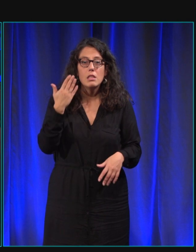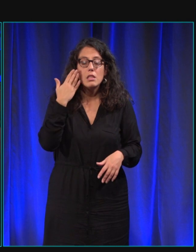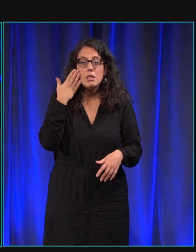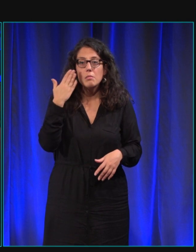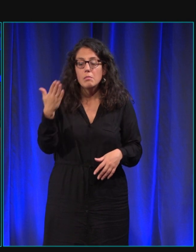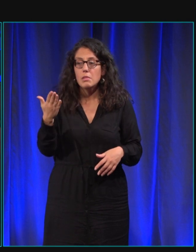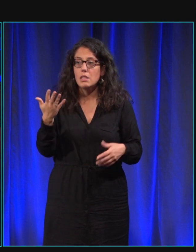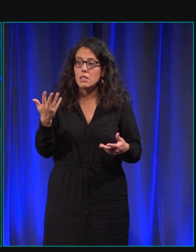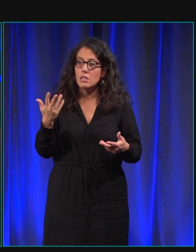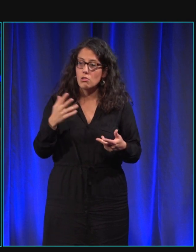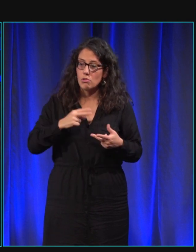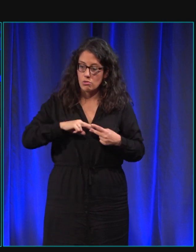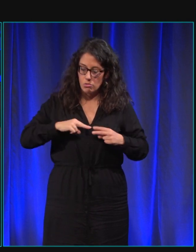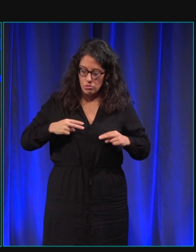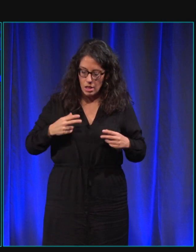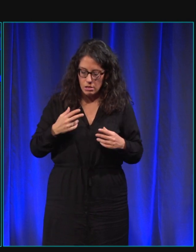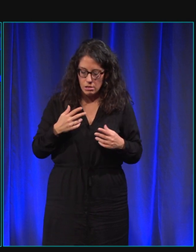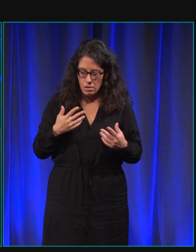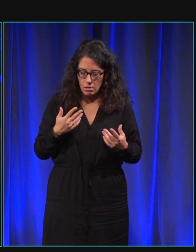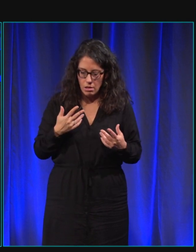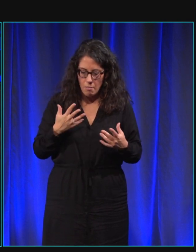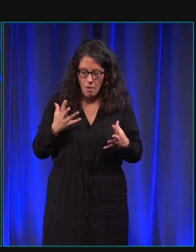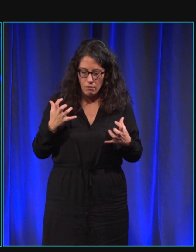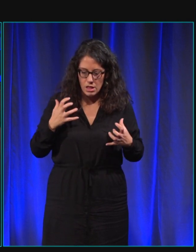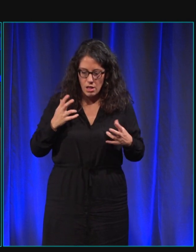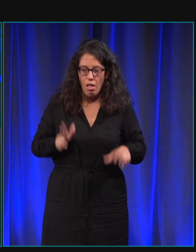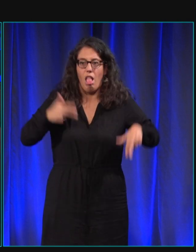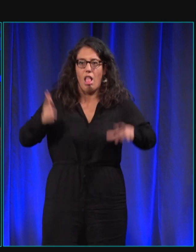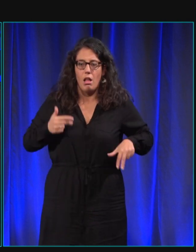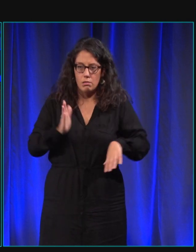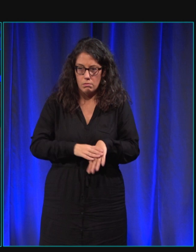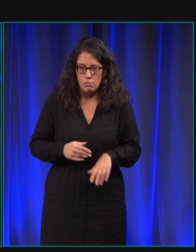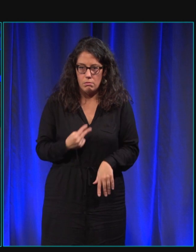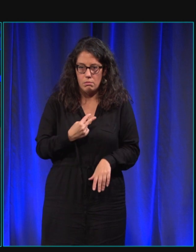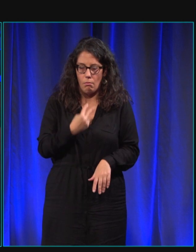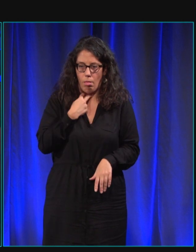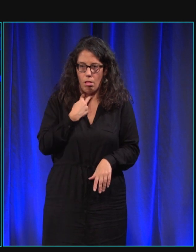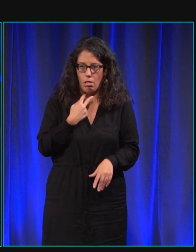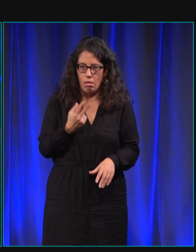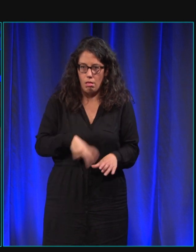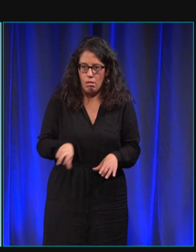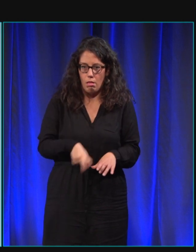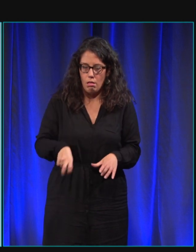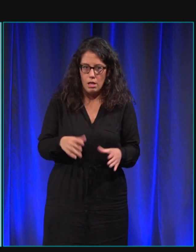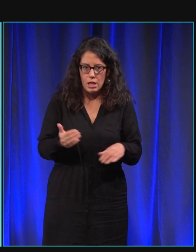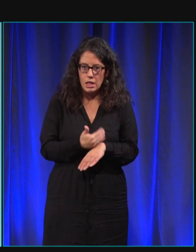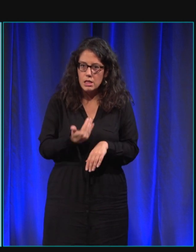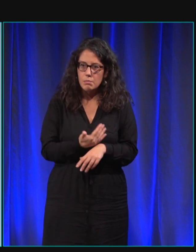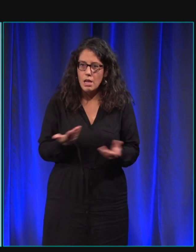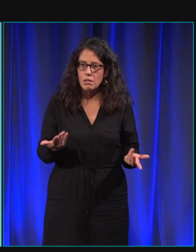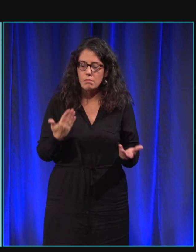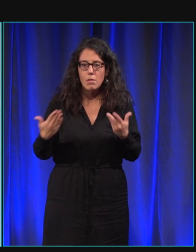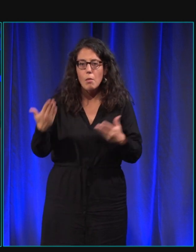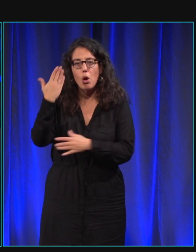si je puis dire de courir etc qu'est-ce qui se passe parce que ce n'est pas un chien qui comme par exemple certaines